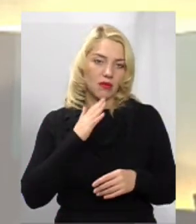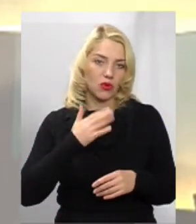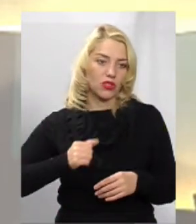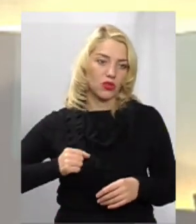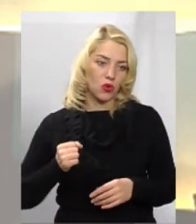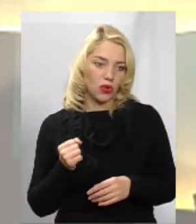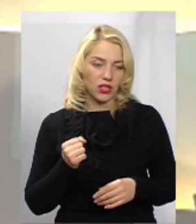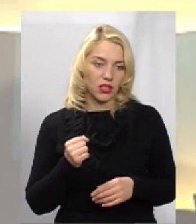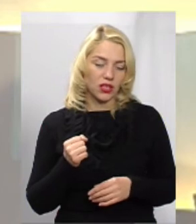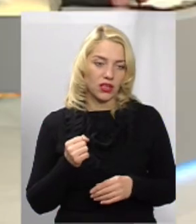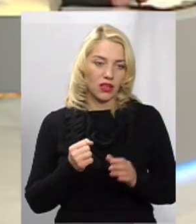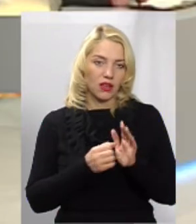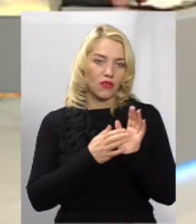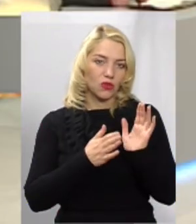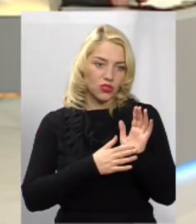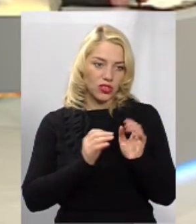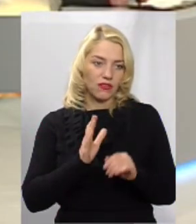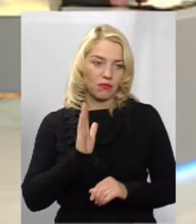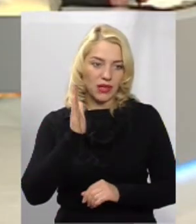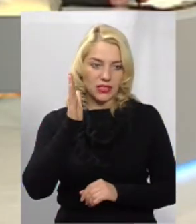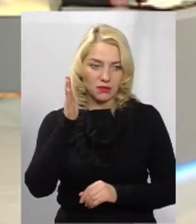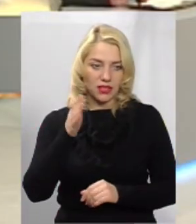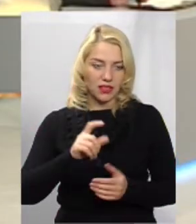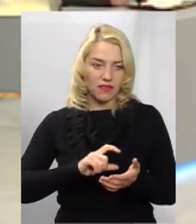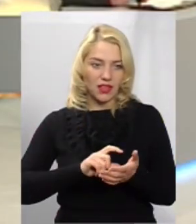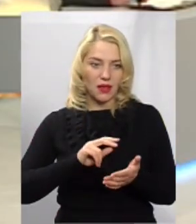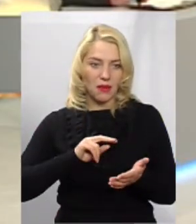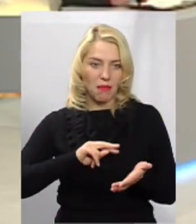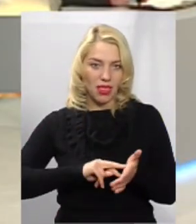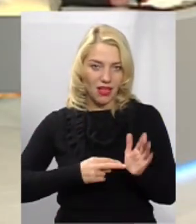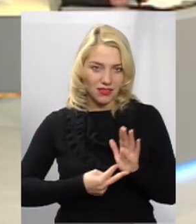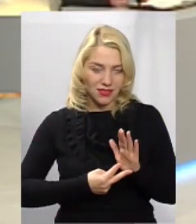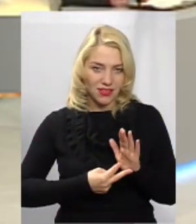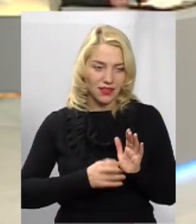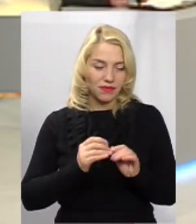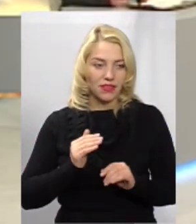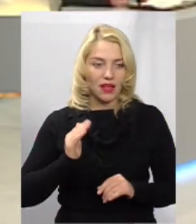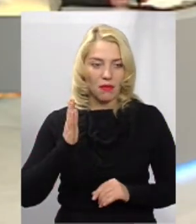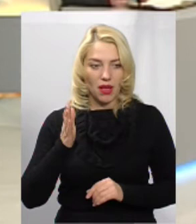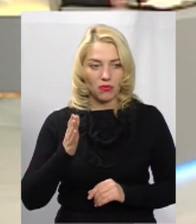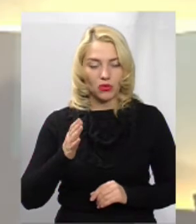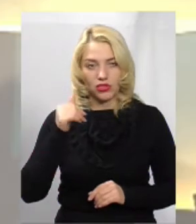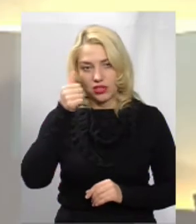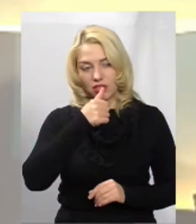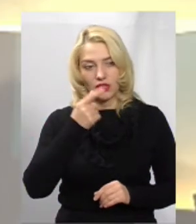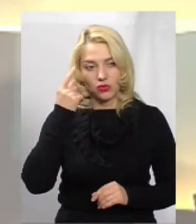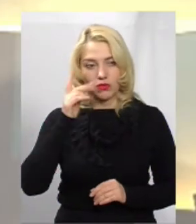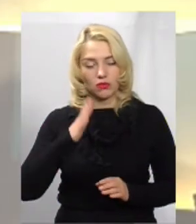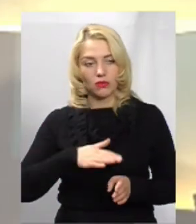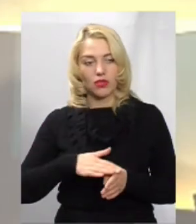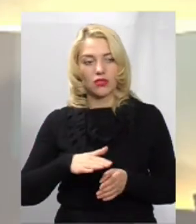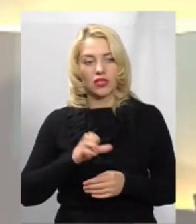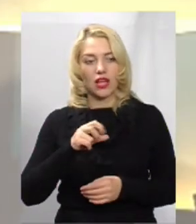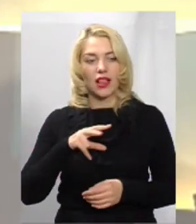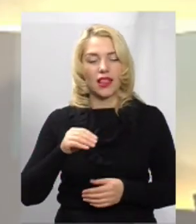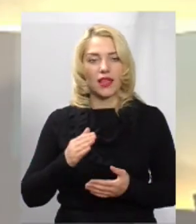колеги включили його в перспективний план. На майбутній рік. Так, на майбутній рік. І я думаю, що будемо реалізовувати.